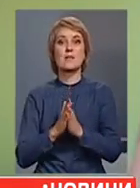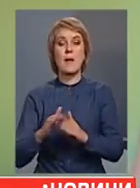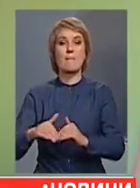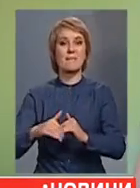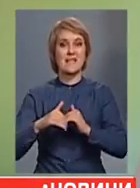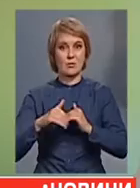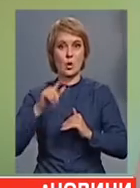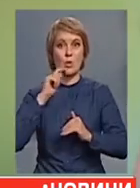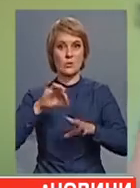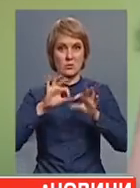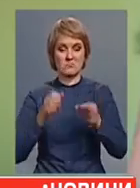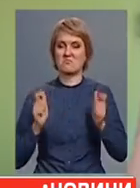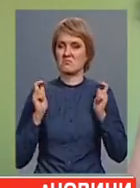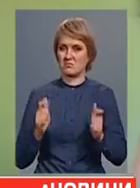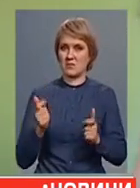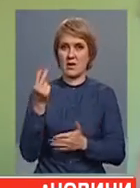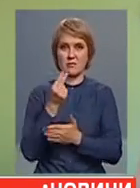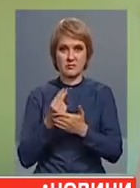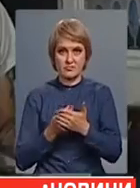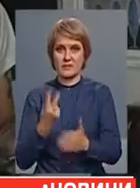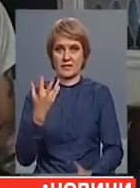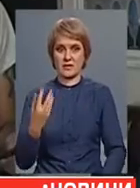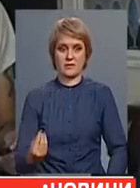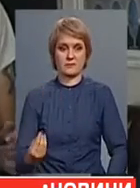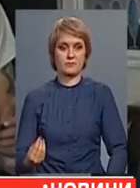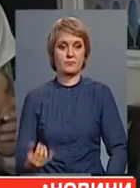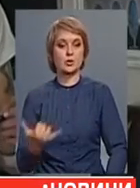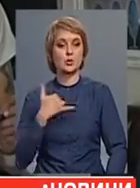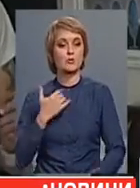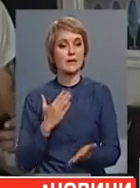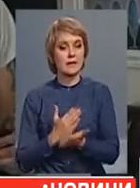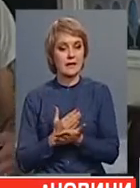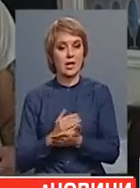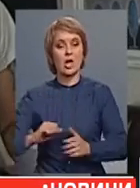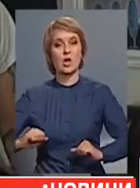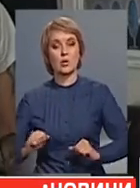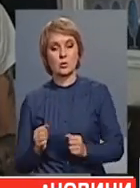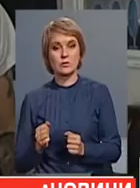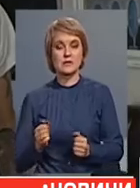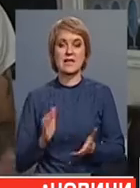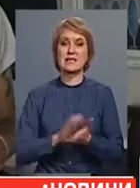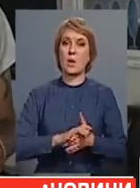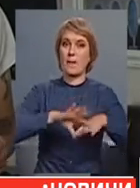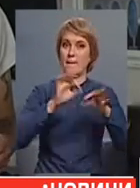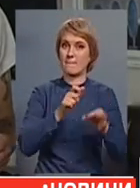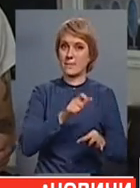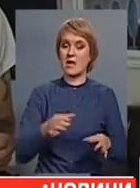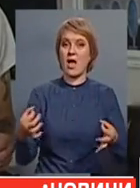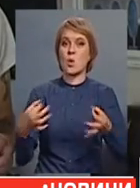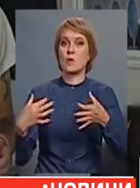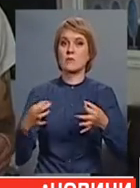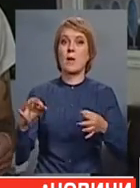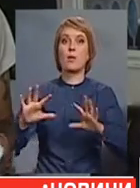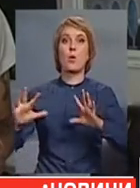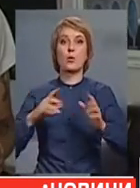погодився відразу. На портрет у нього пішло два дні. У мене є друзі та знайомі митці, які мені розповіли про події в Україні.